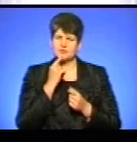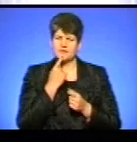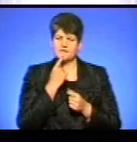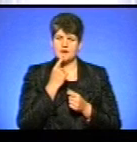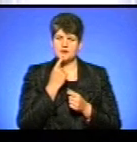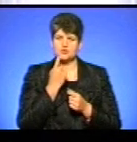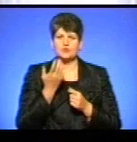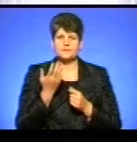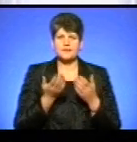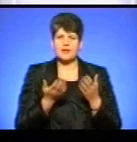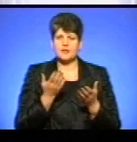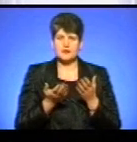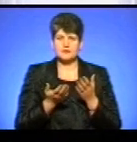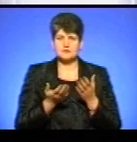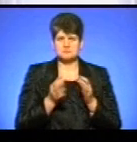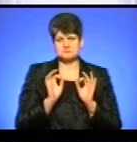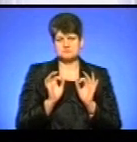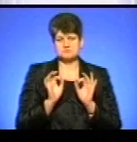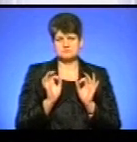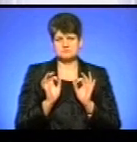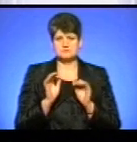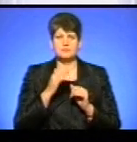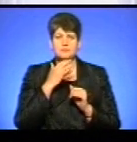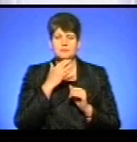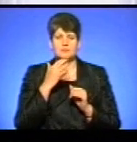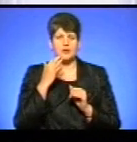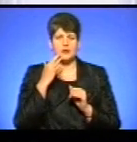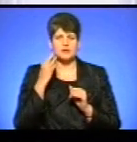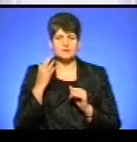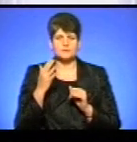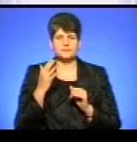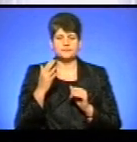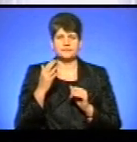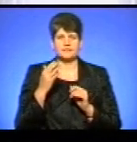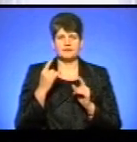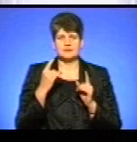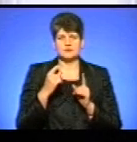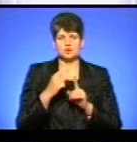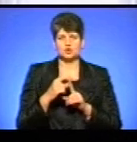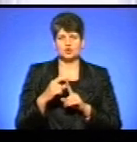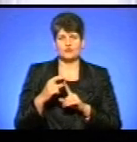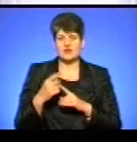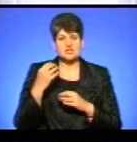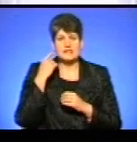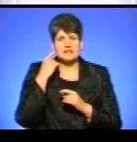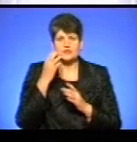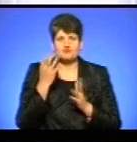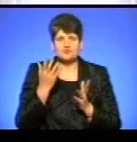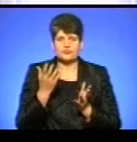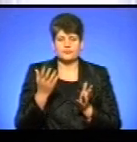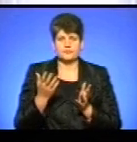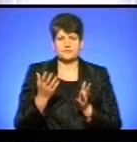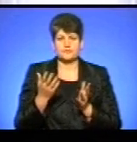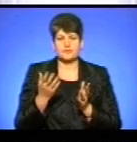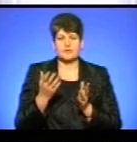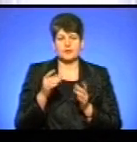але немає. Багато великі слова, які я ще не чув, і